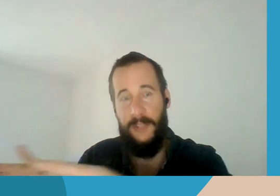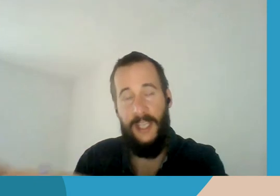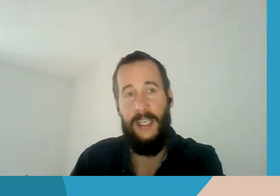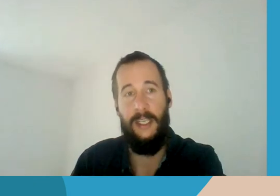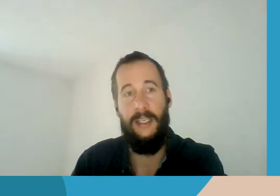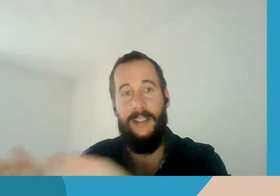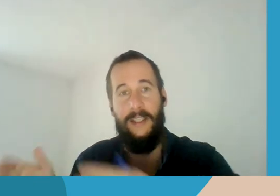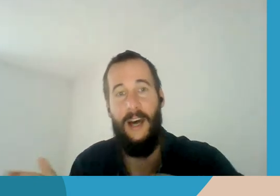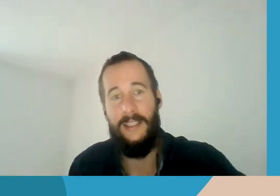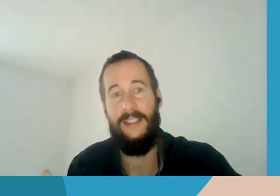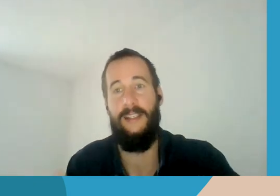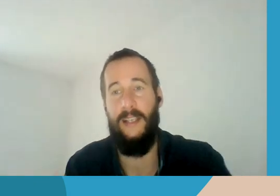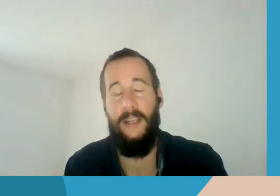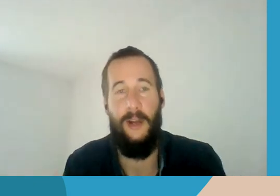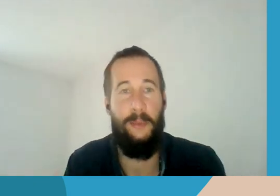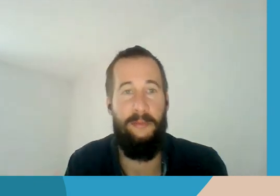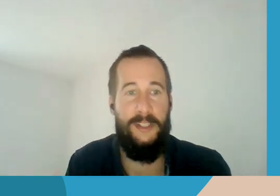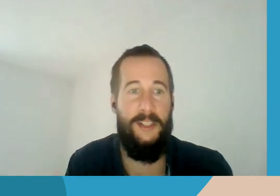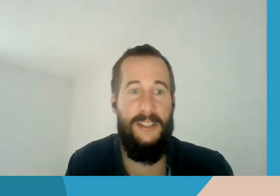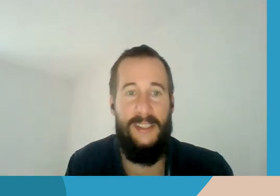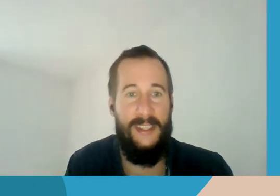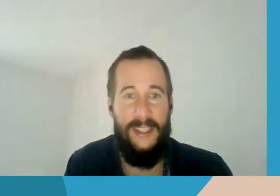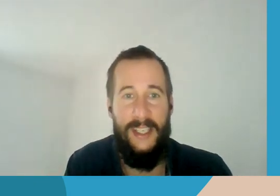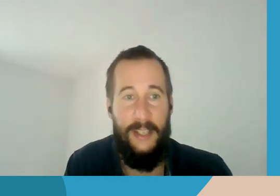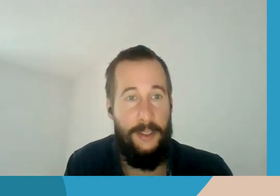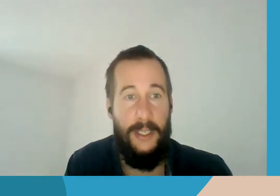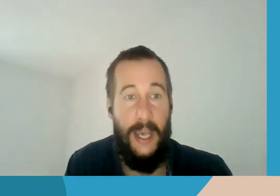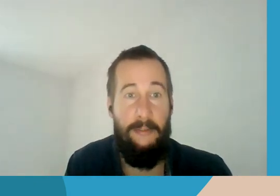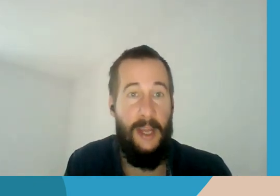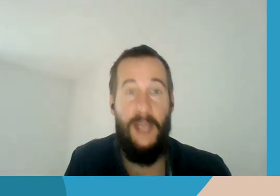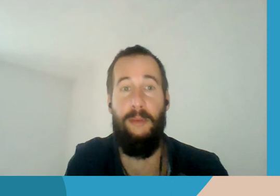Taigi, reikia padėti policijos pareigūnams